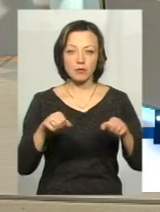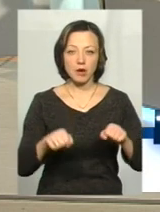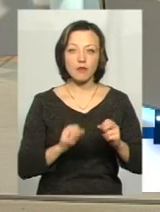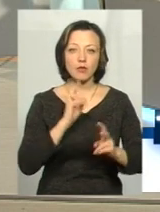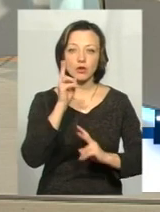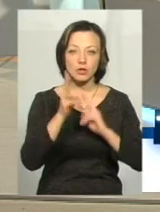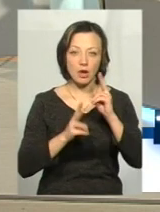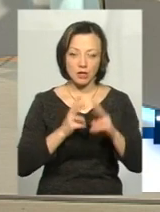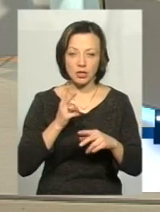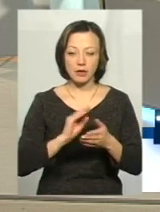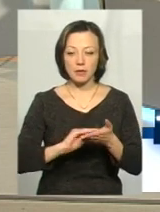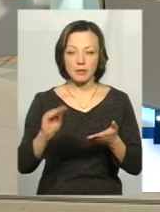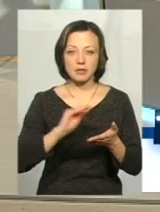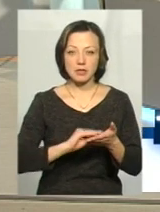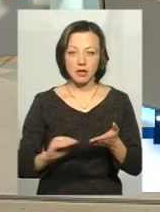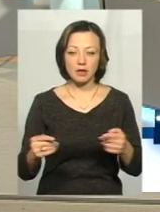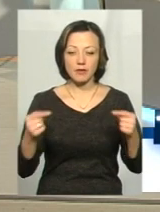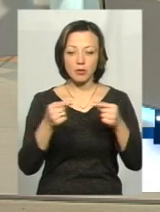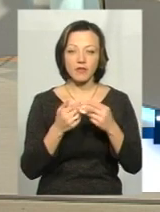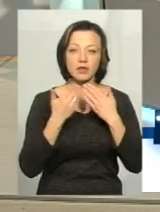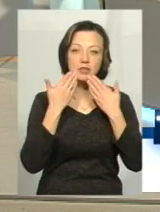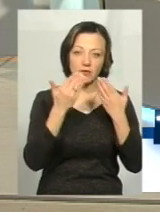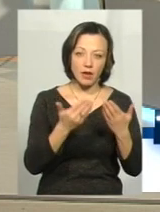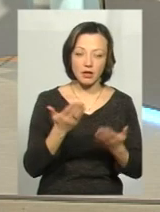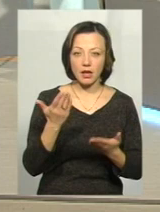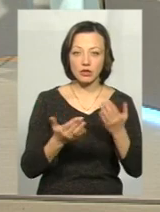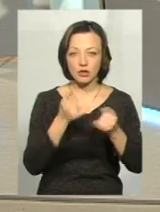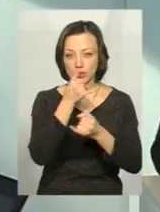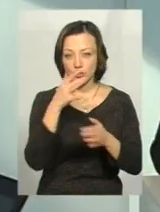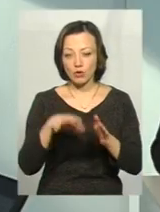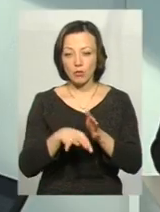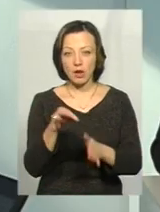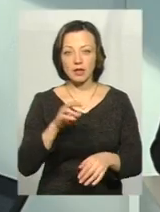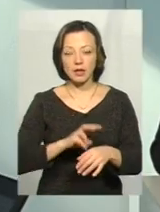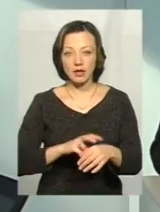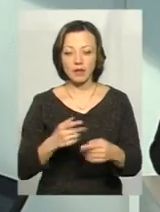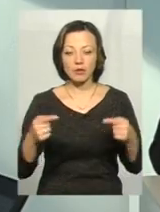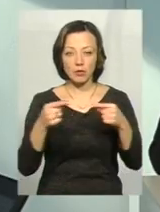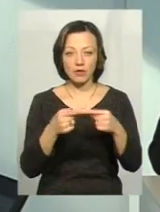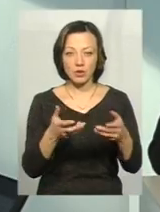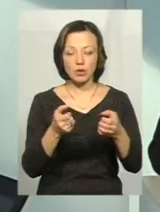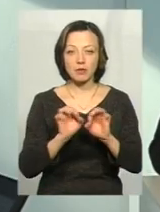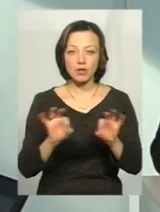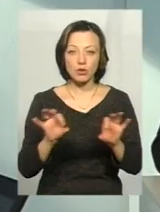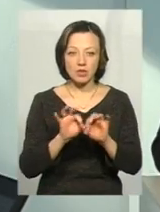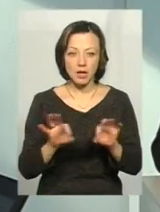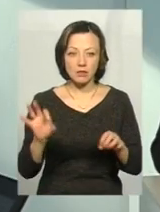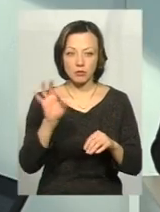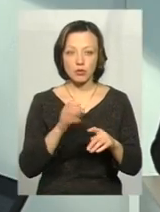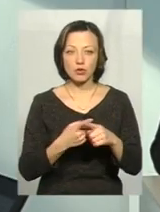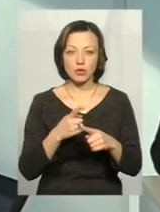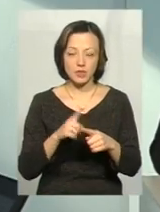поскаржитись, написати відповідне звернення, а якщо не зможе обрати лікаря, то відповідно отримати роз'яснення з приводу